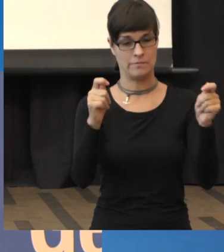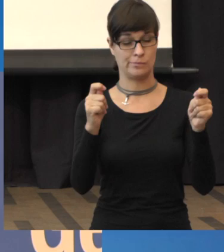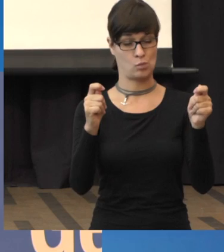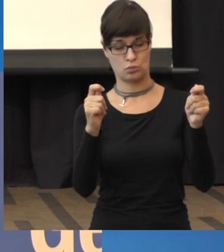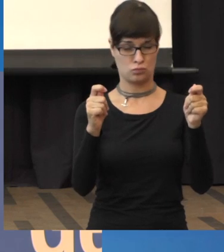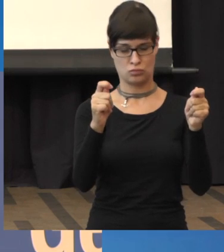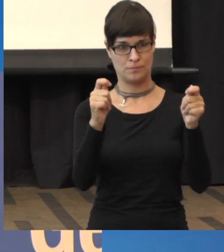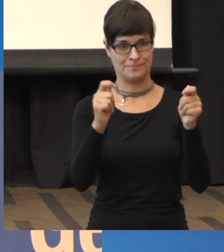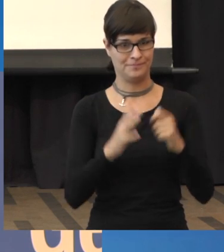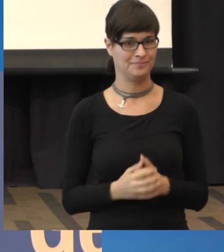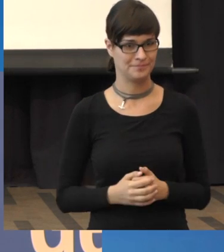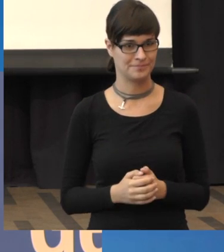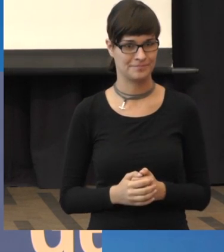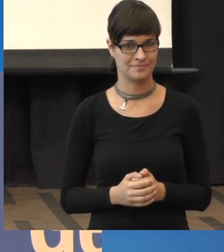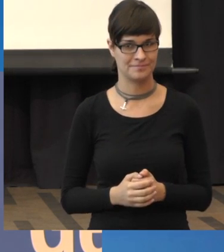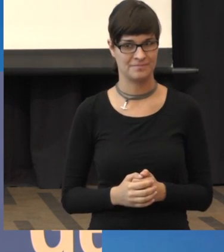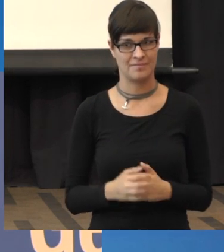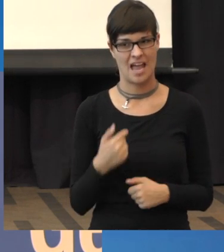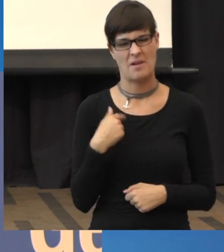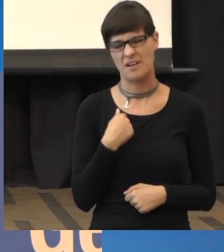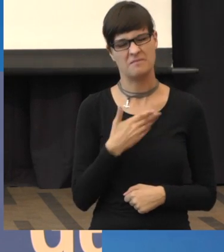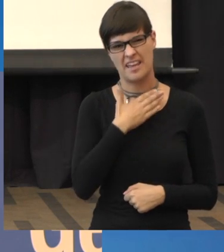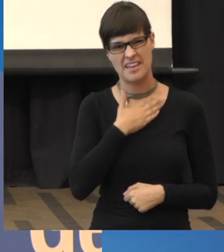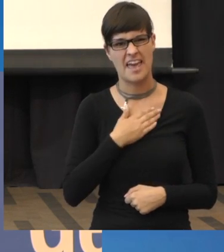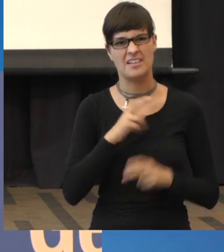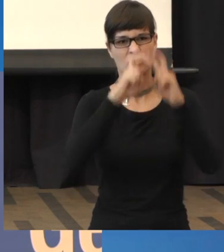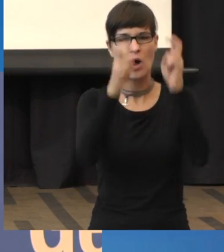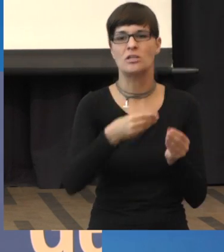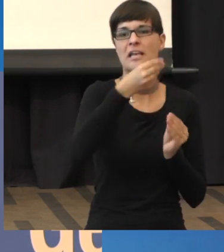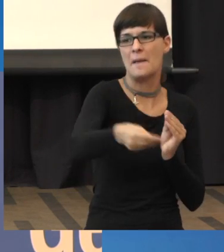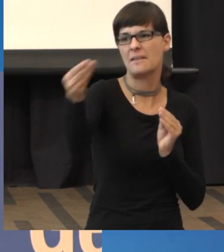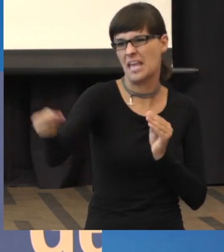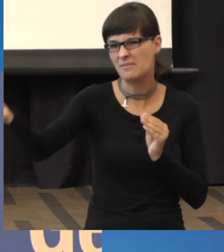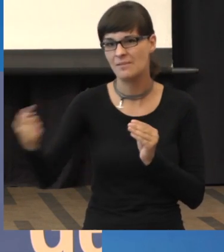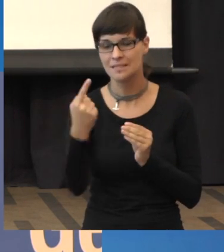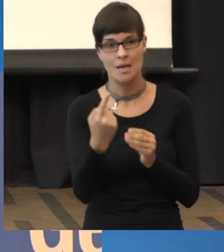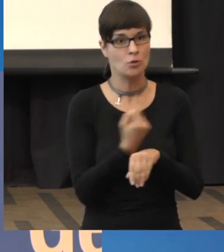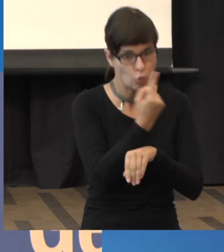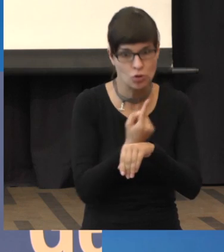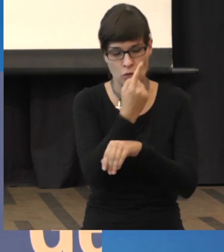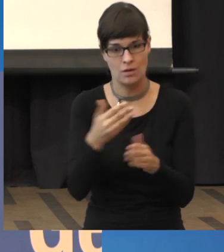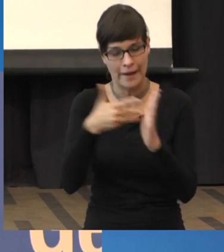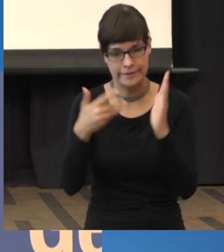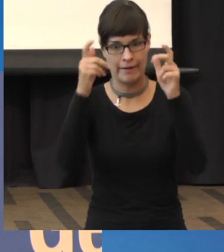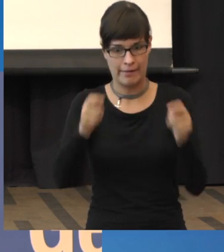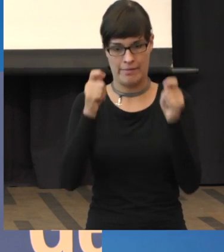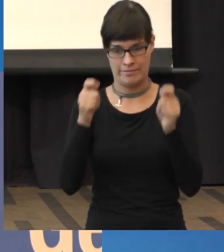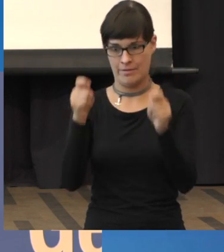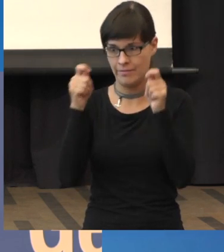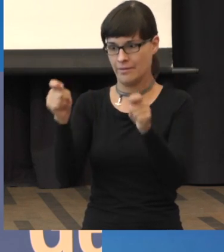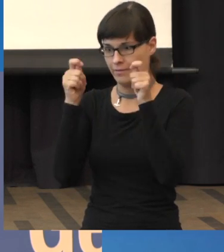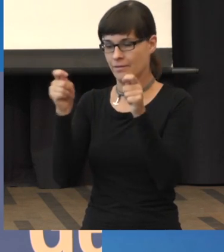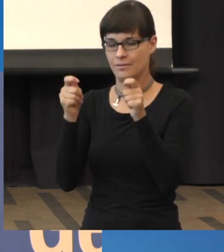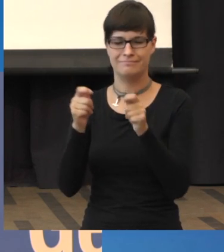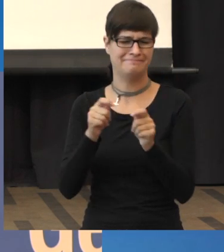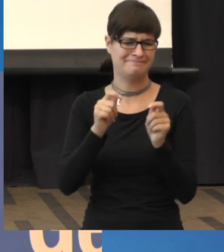Ich gebe das immer nur ungerne mit, weil viele dann quasi stündlich gucken, hat sich verändert oder hat sich